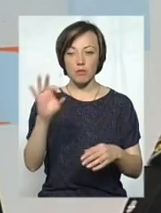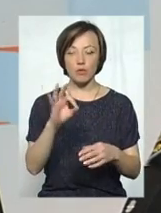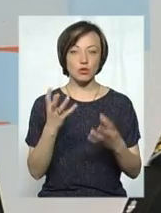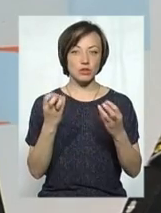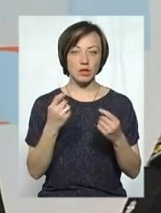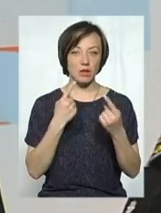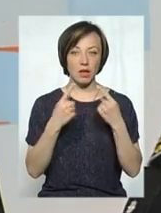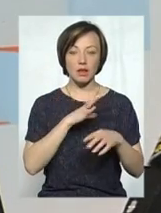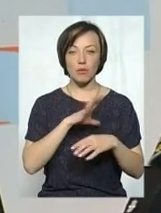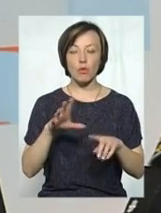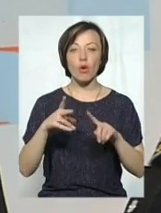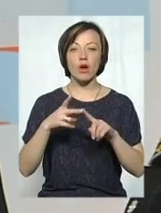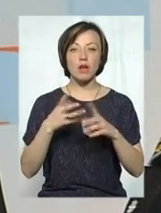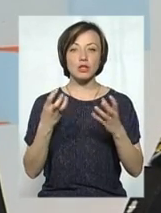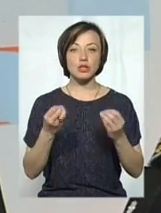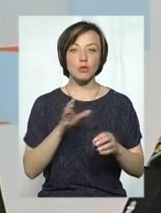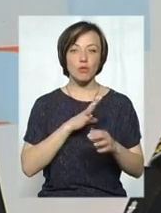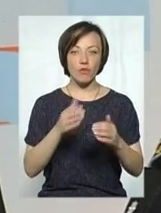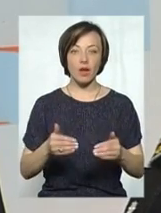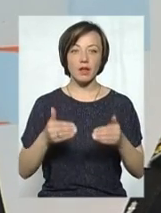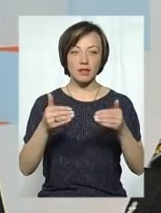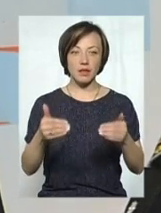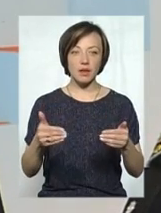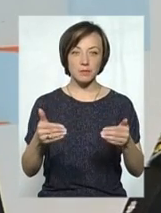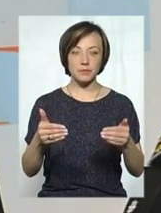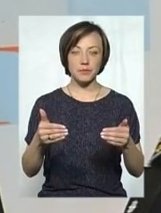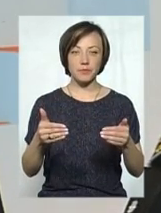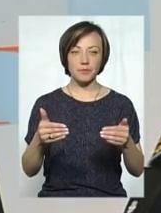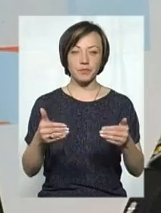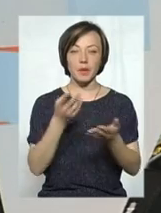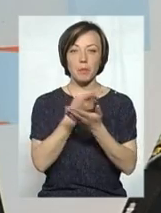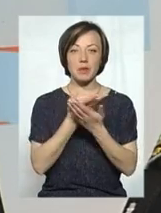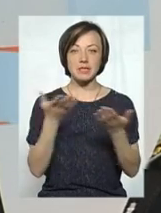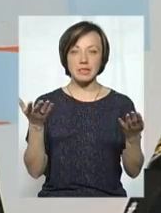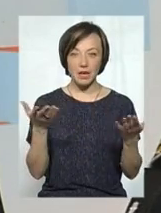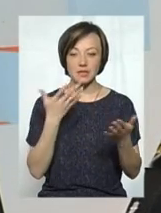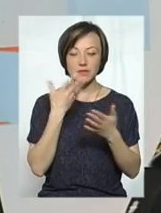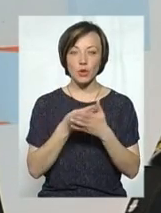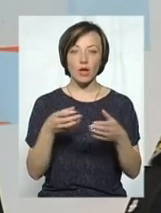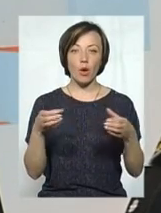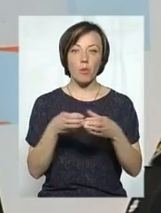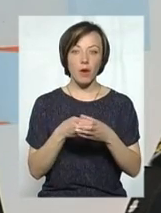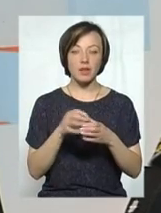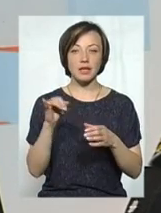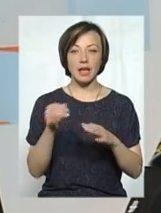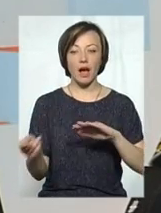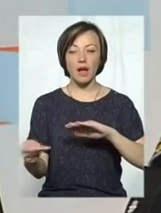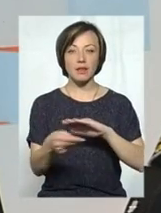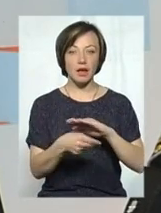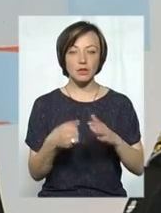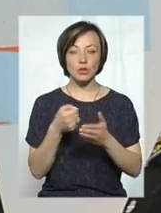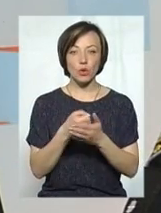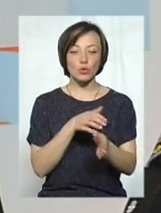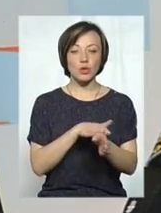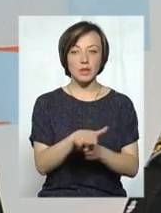говорили. Ще був етап – це агітка така невеличка, це презентація своєї команди, і агітація все ж таки до